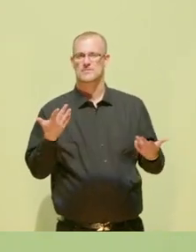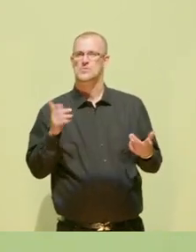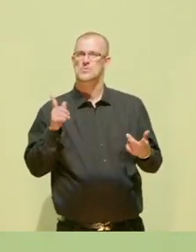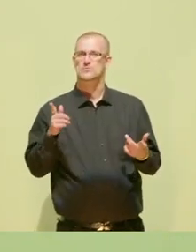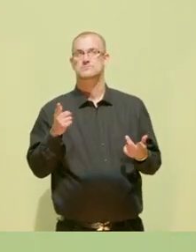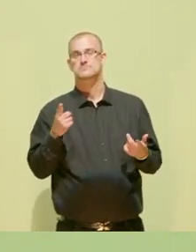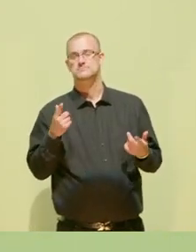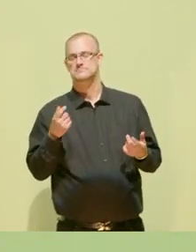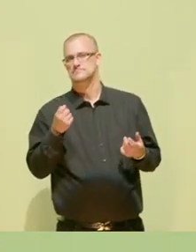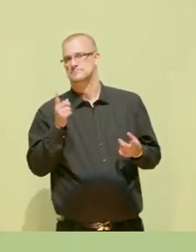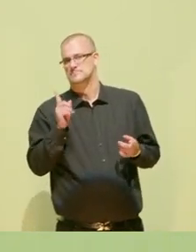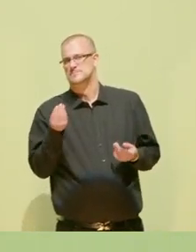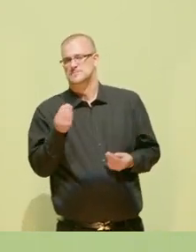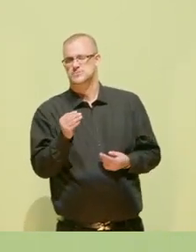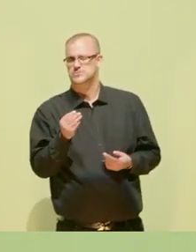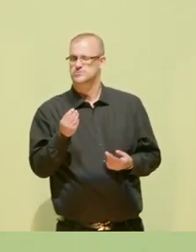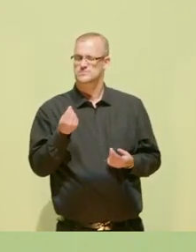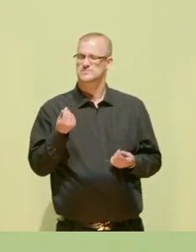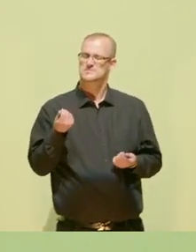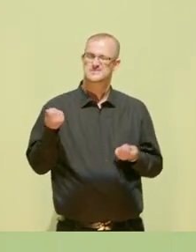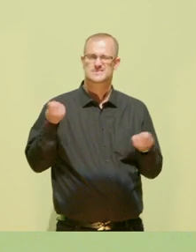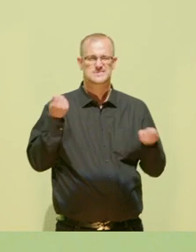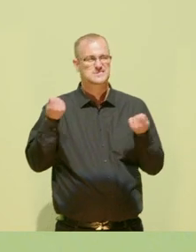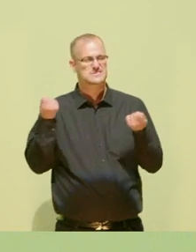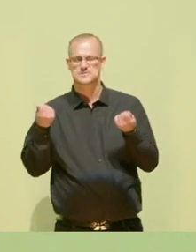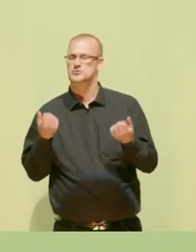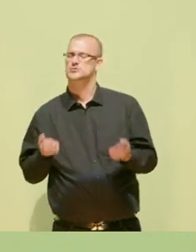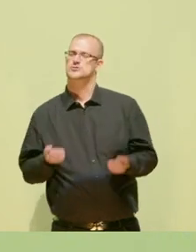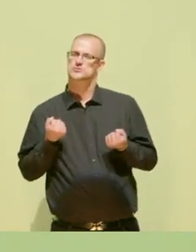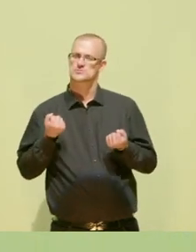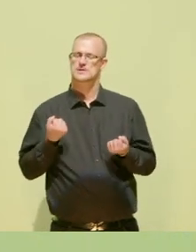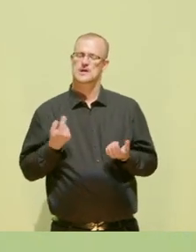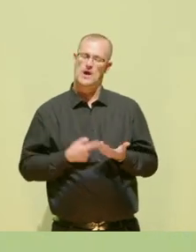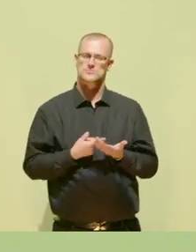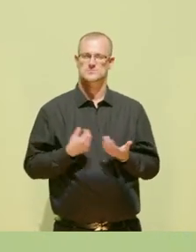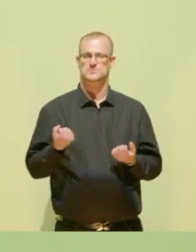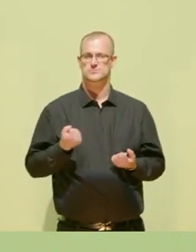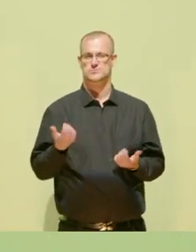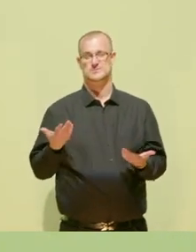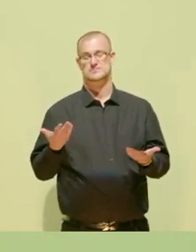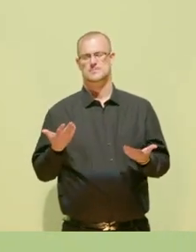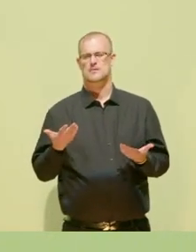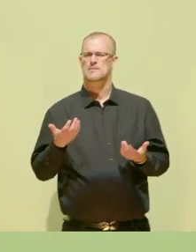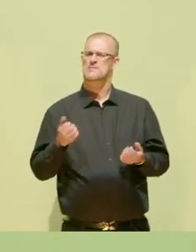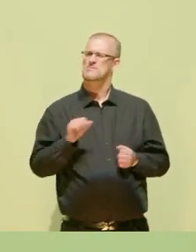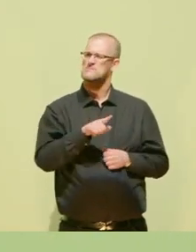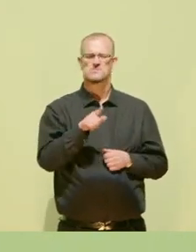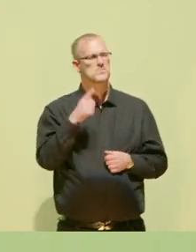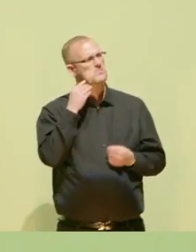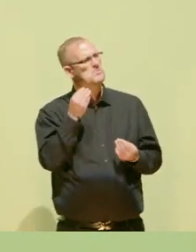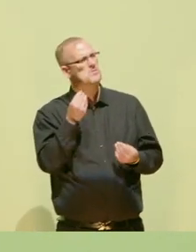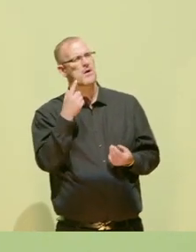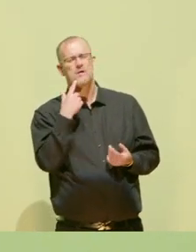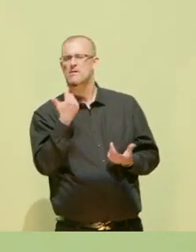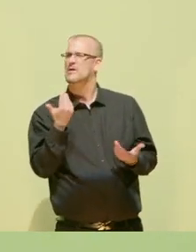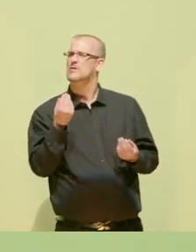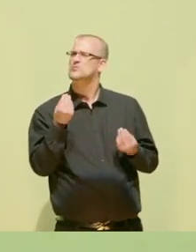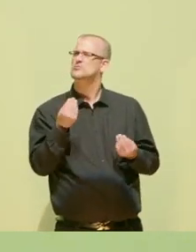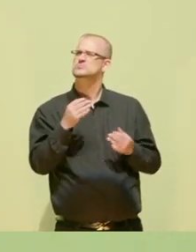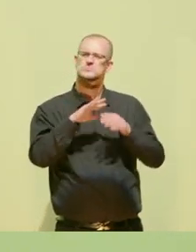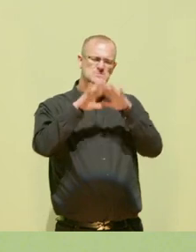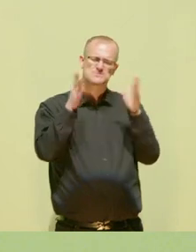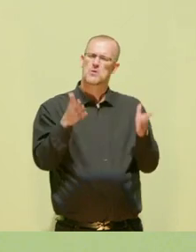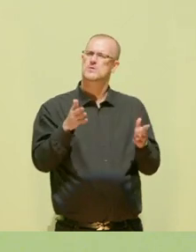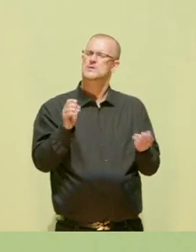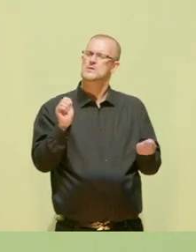finanzielle Herausforderung. Warum hat sich vorher niemand rangewagt an die Wärmewende in den Gebäuden?